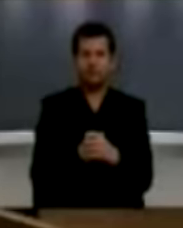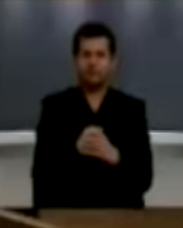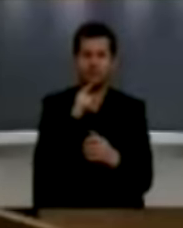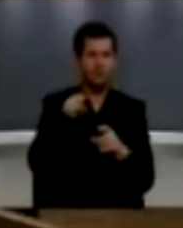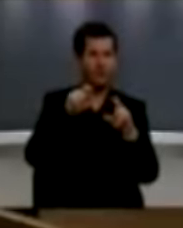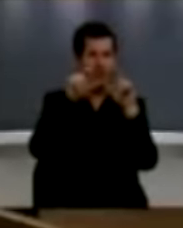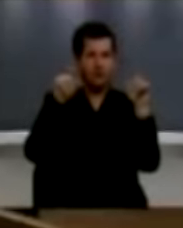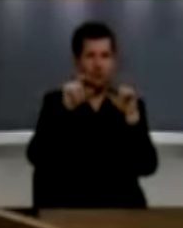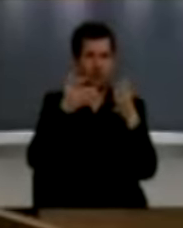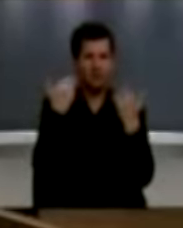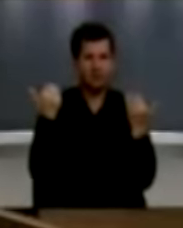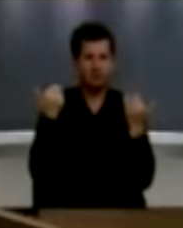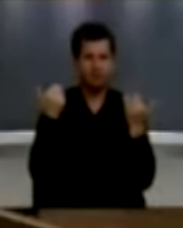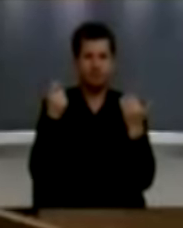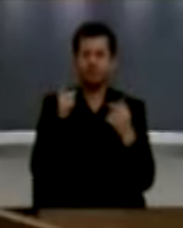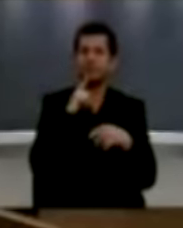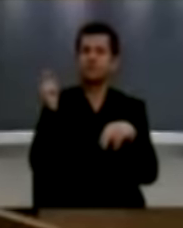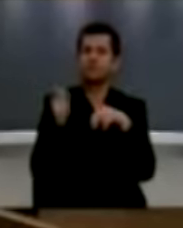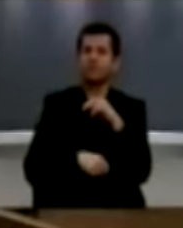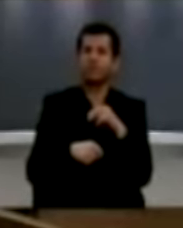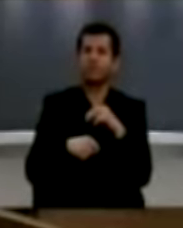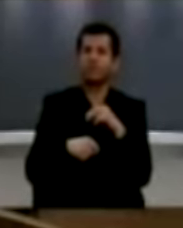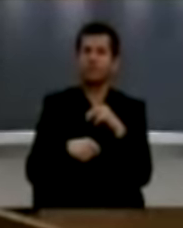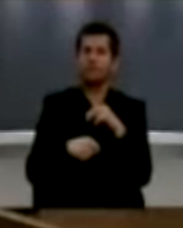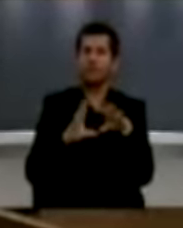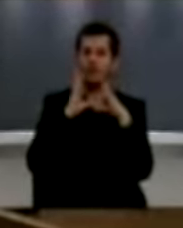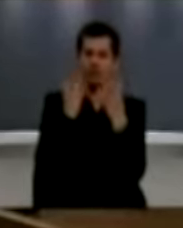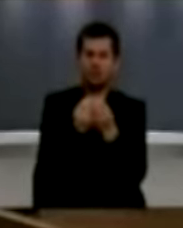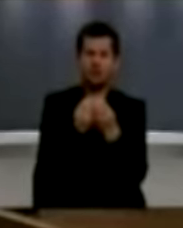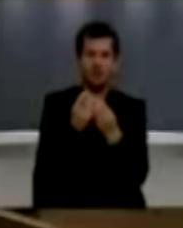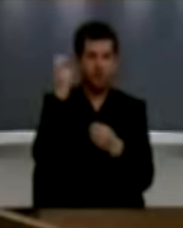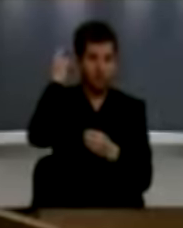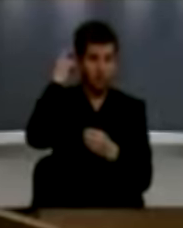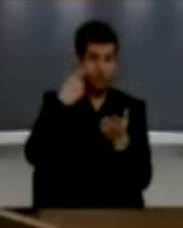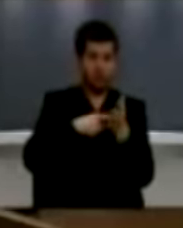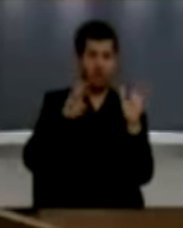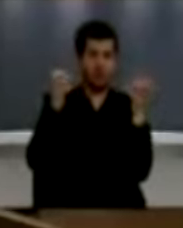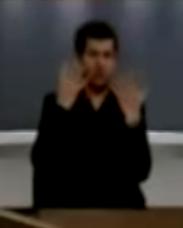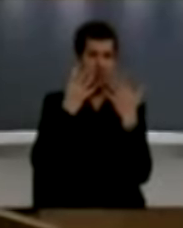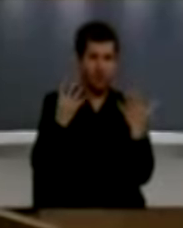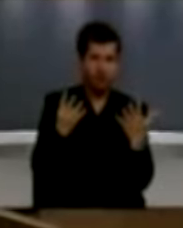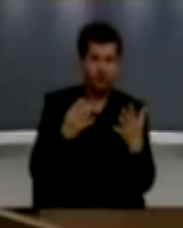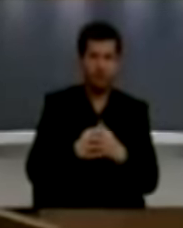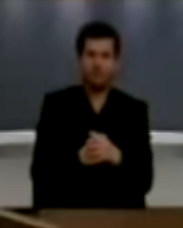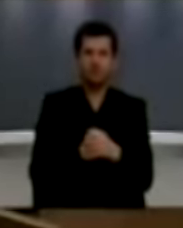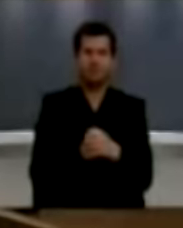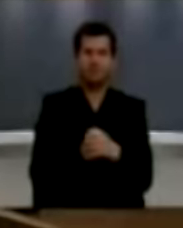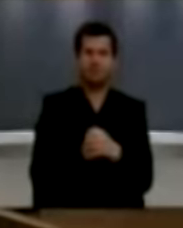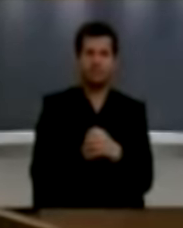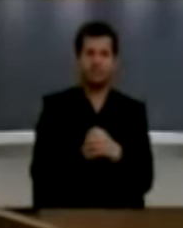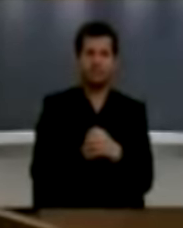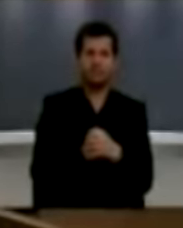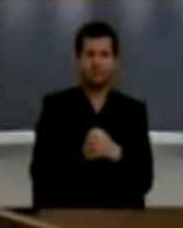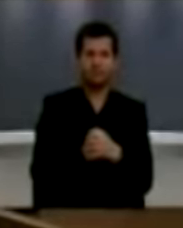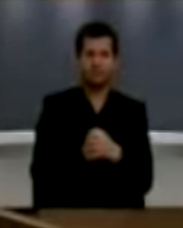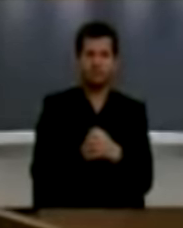institucional për të dënuar persekutimin e pas qëshorit njimin e që në nëftë të no. Në vend se të